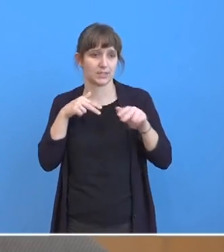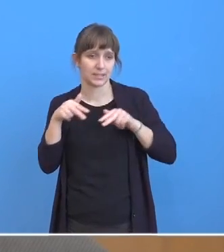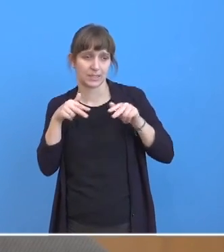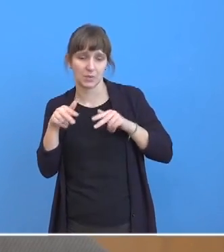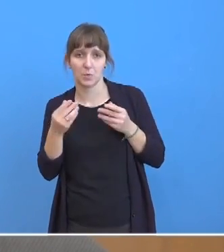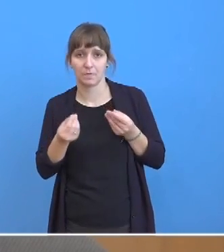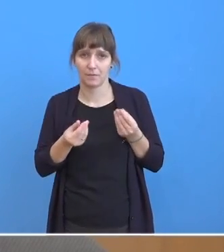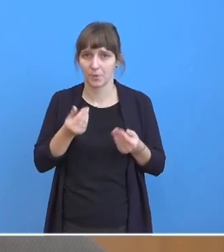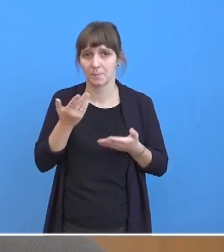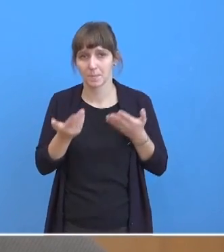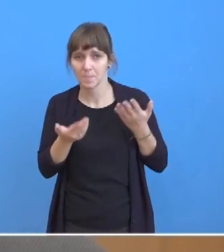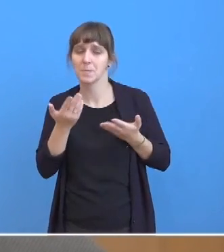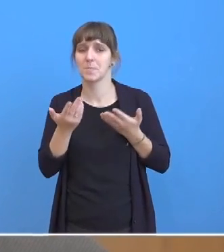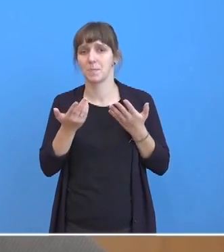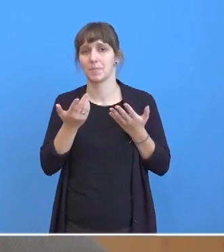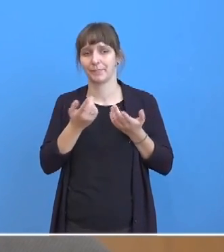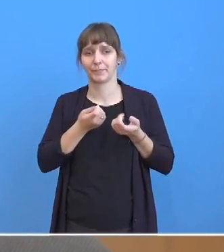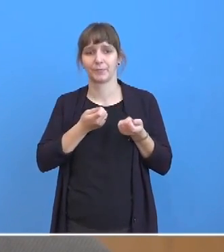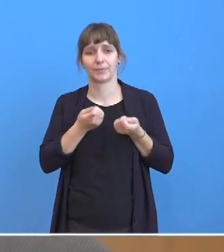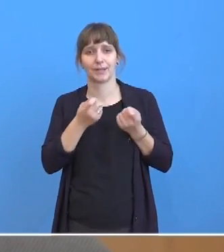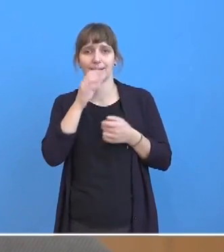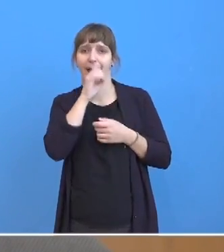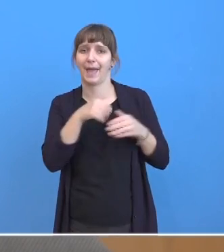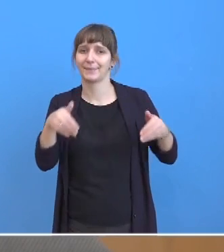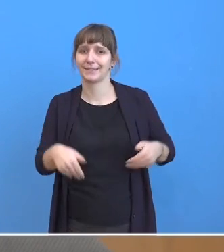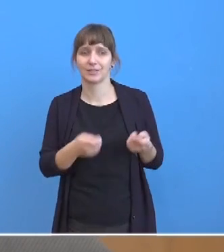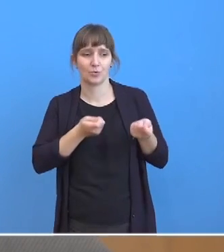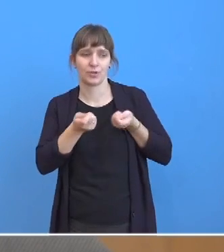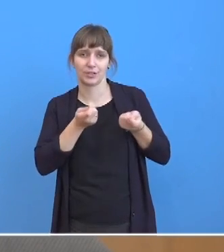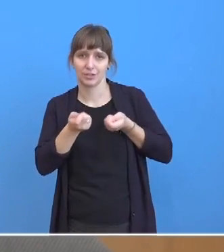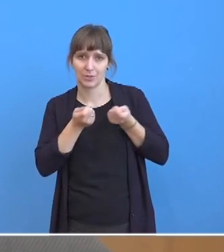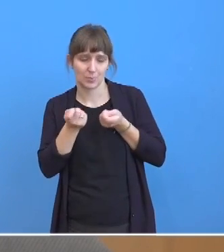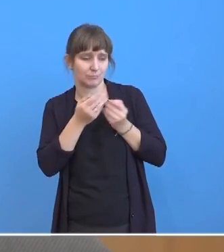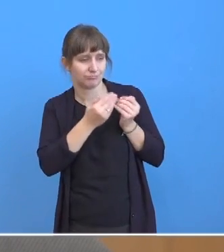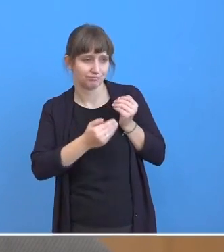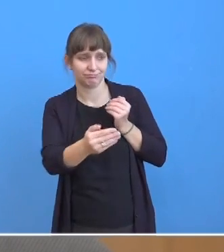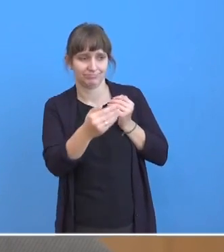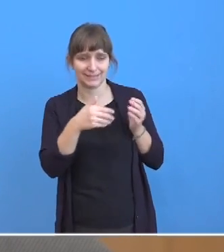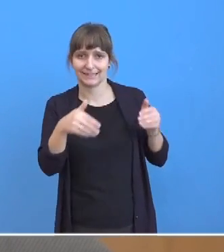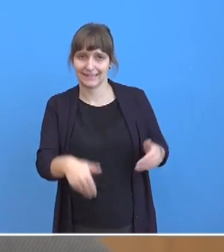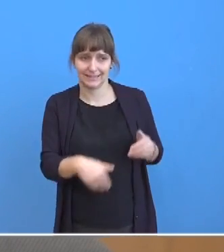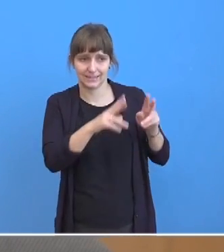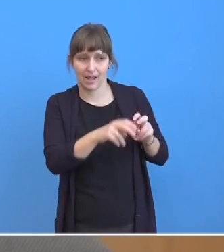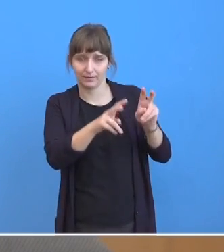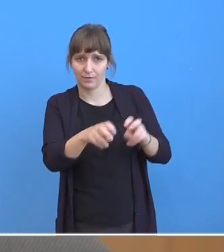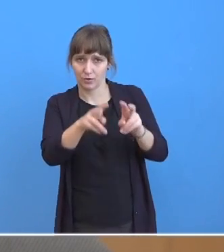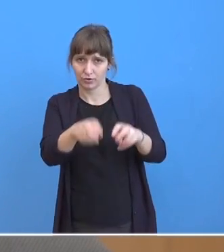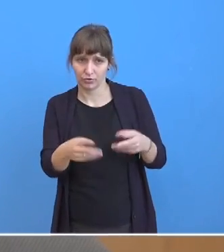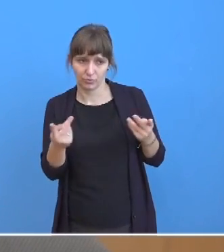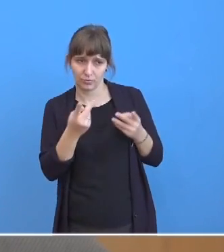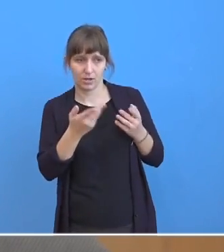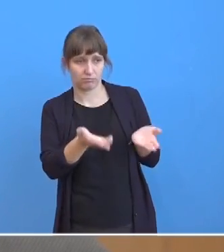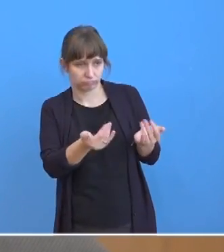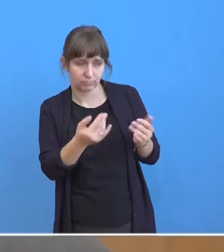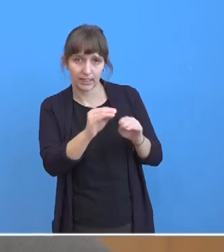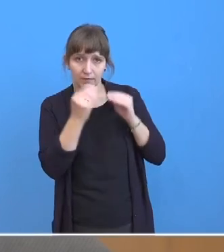die für die Koordinierung der Geheimdienste zuständig ist, bei weiteren Diensten nachforschen zu lassen oder Auskunft zu begehren,